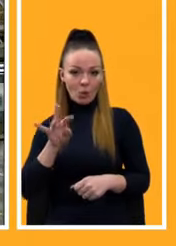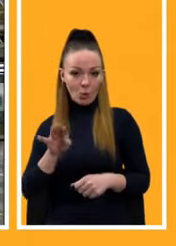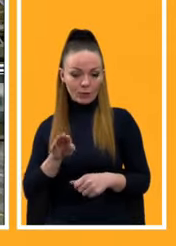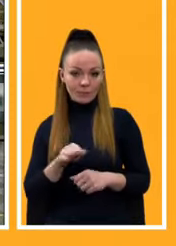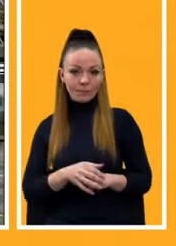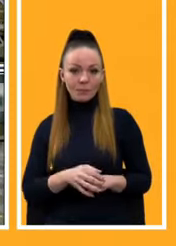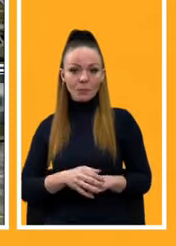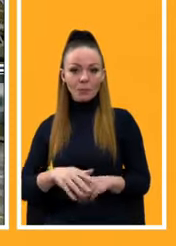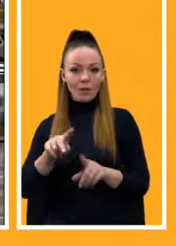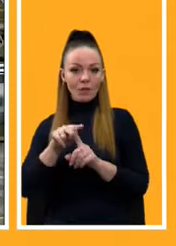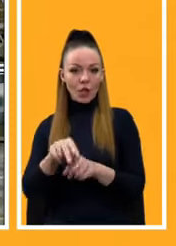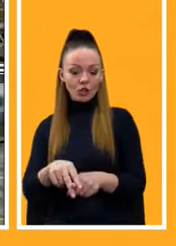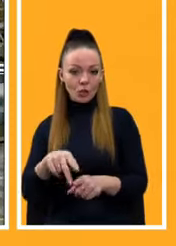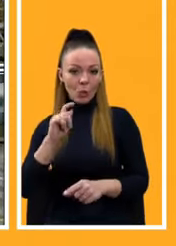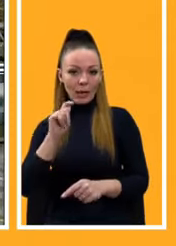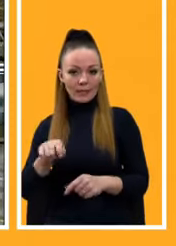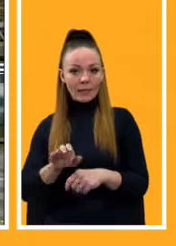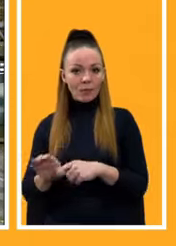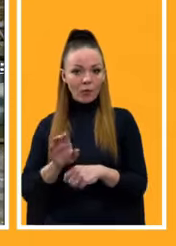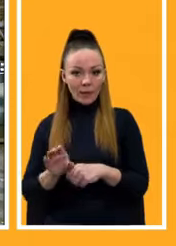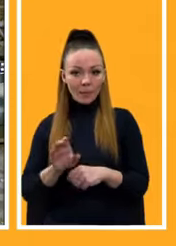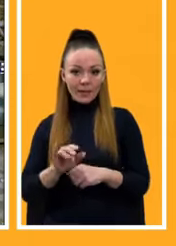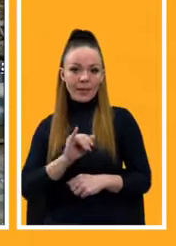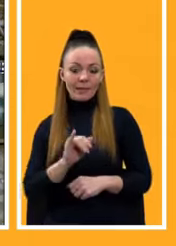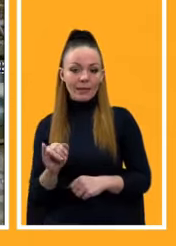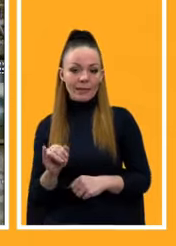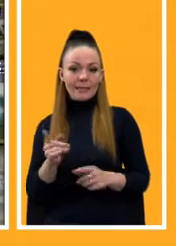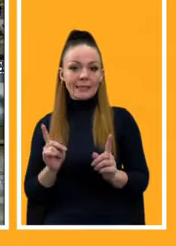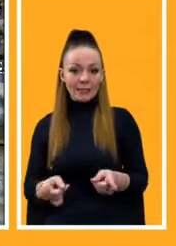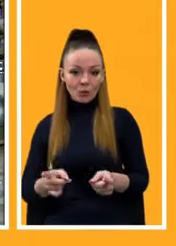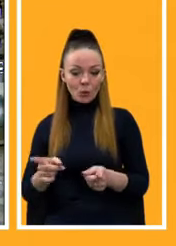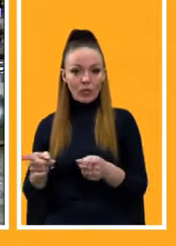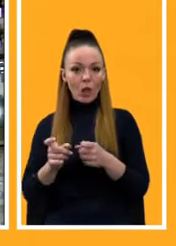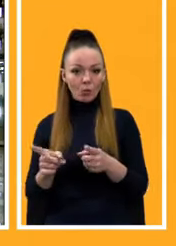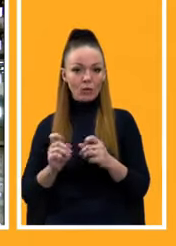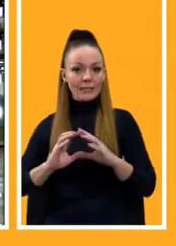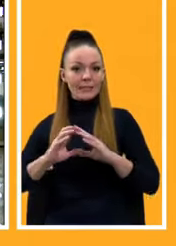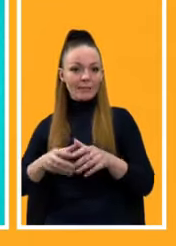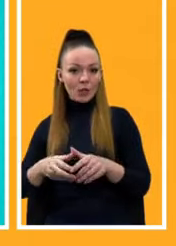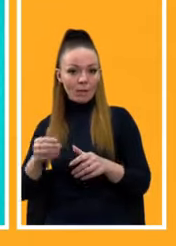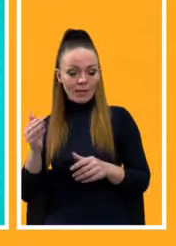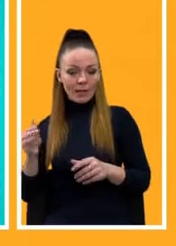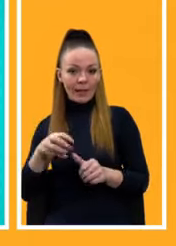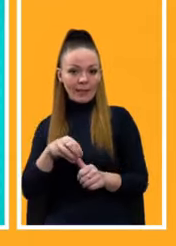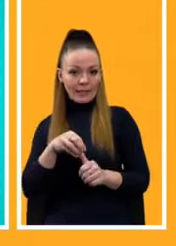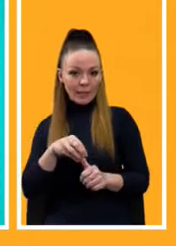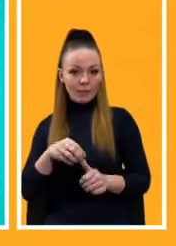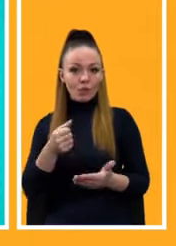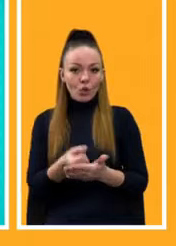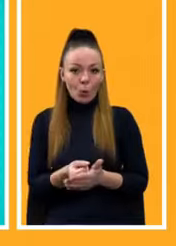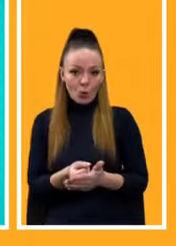навантажувати українських виробників та дійсно залучати світових лідерів до